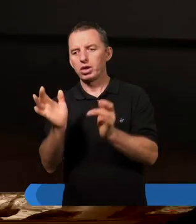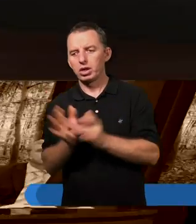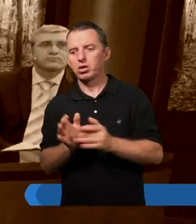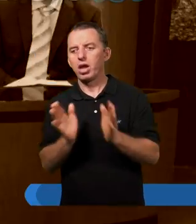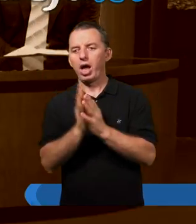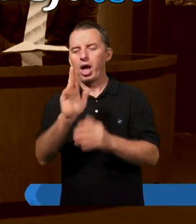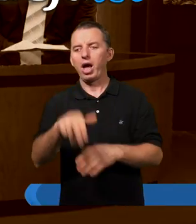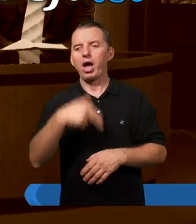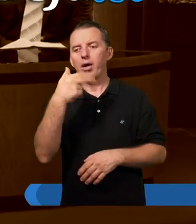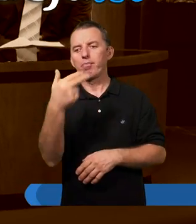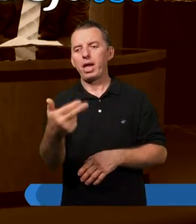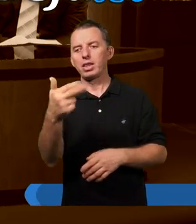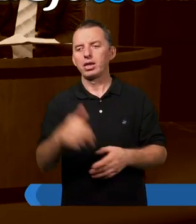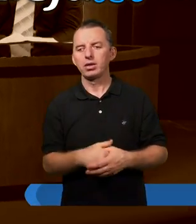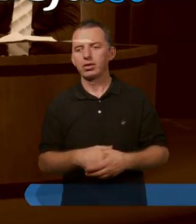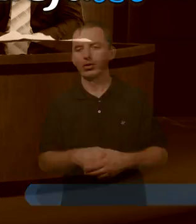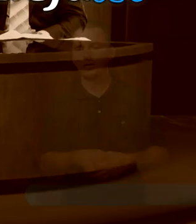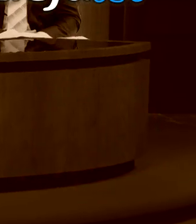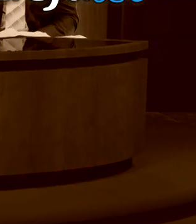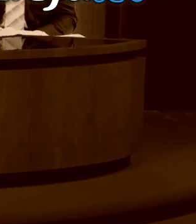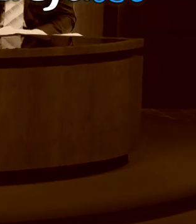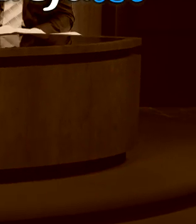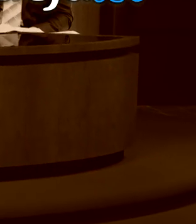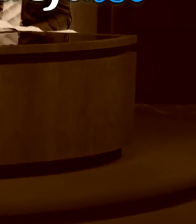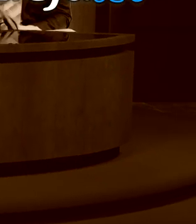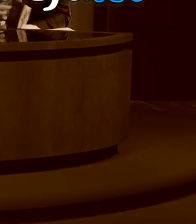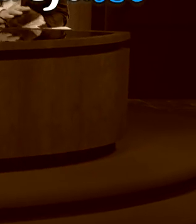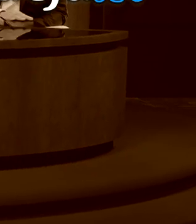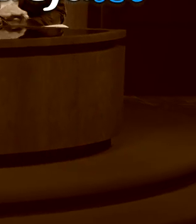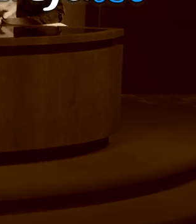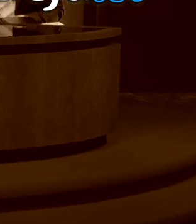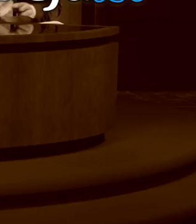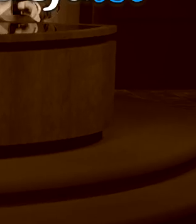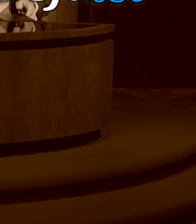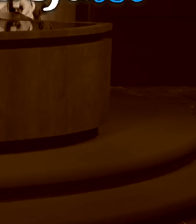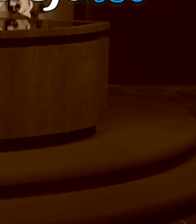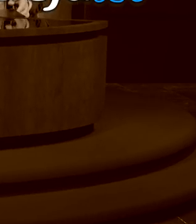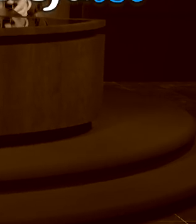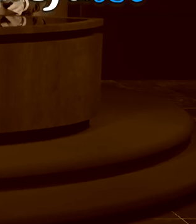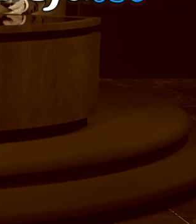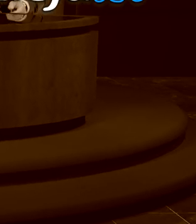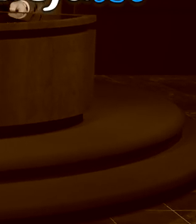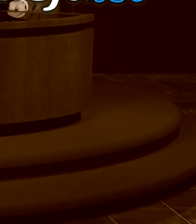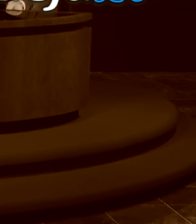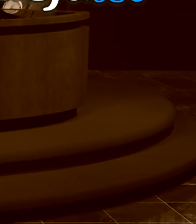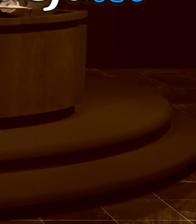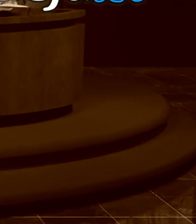muzyka muzyka muzyka muzyka